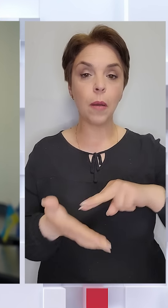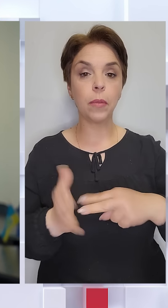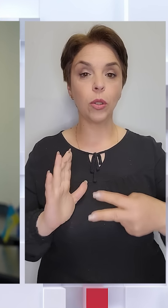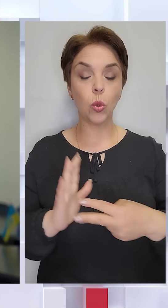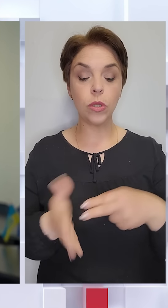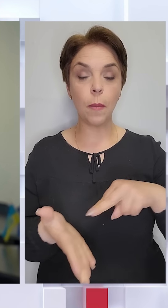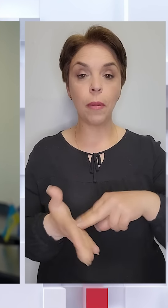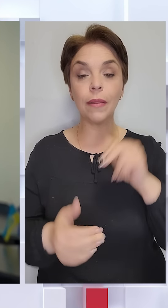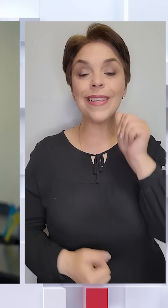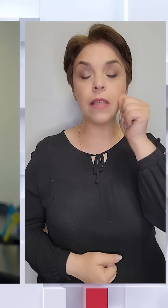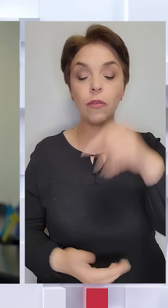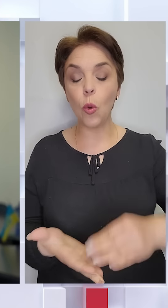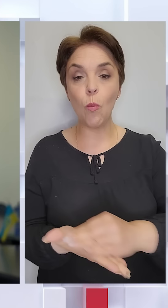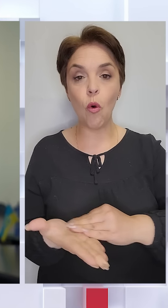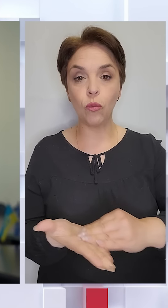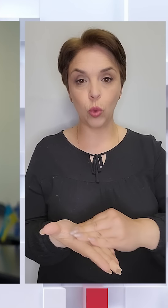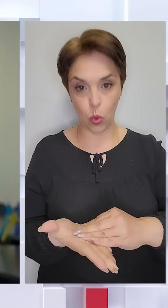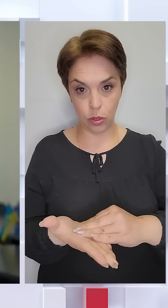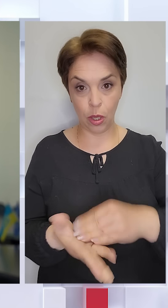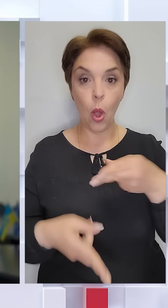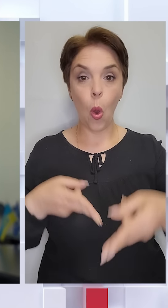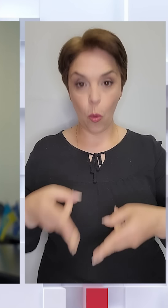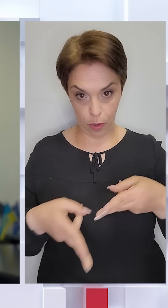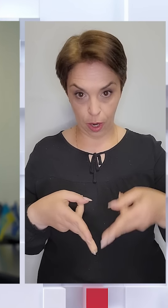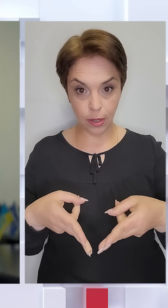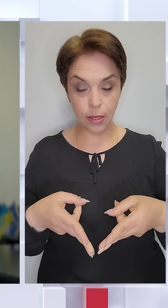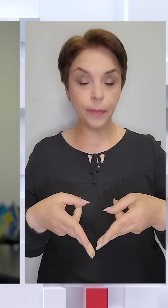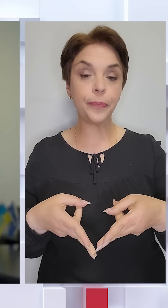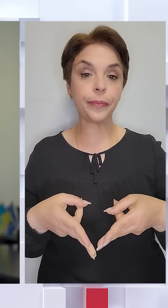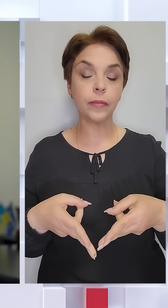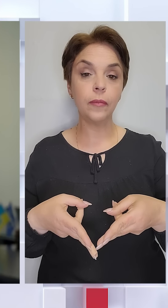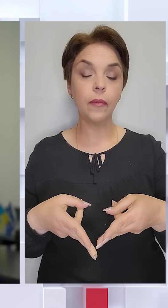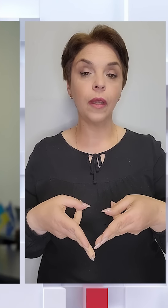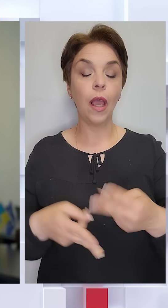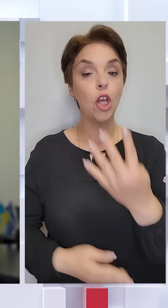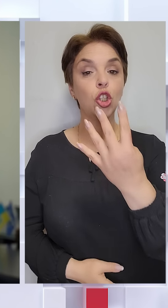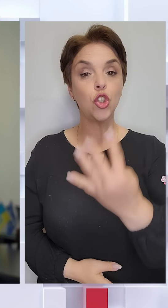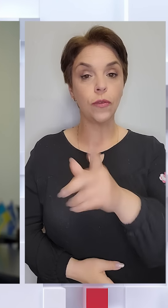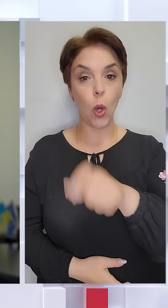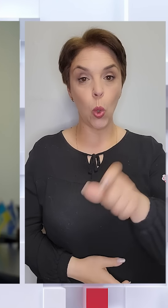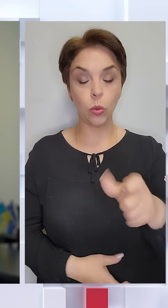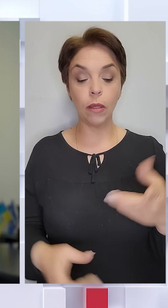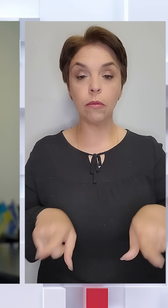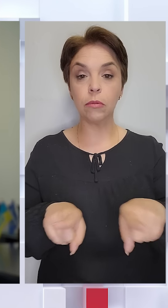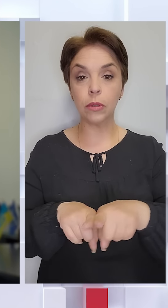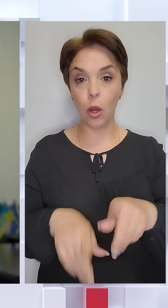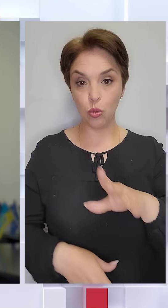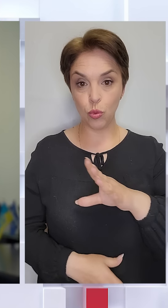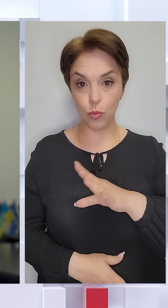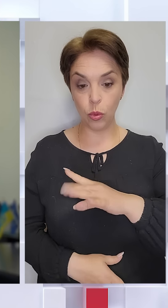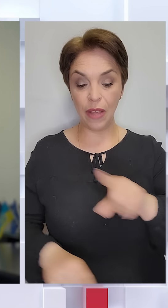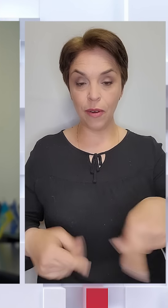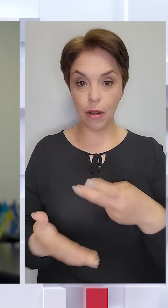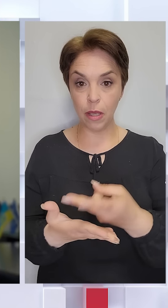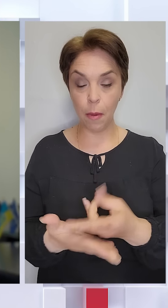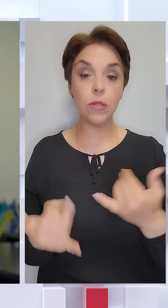планові на завтра повторні оперативні втручання. Четверо людей, які також були в реанімації,